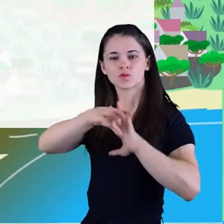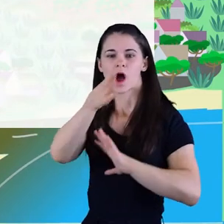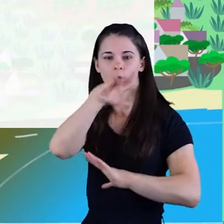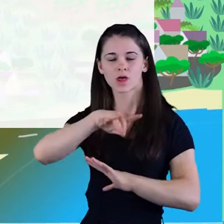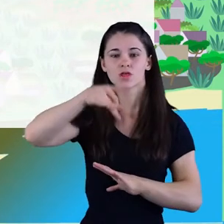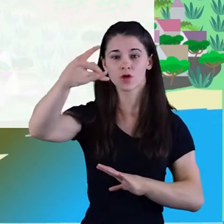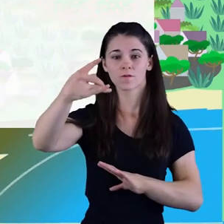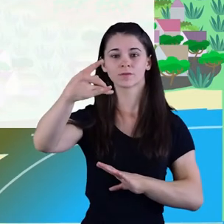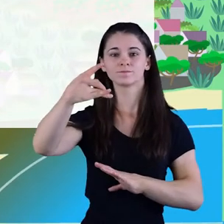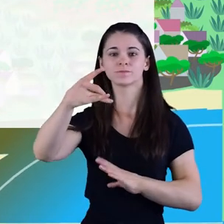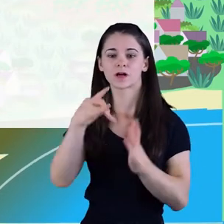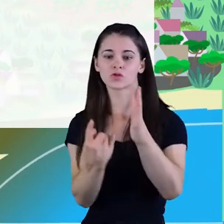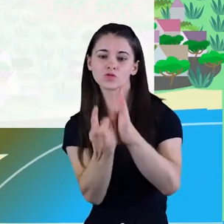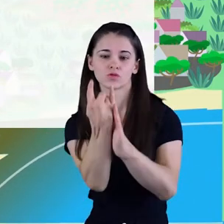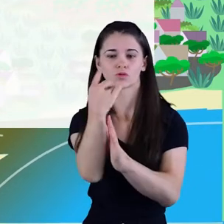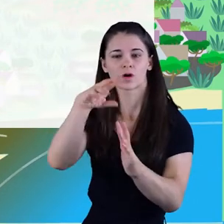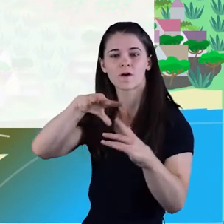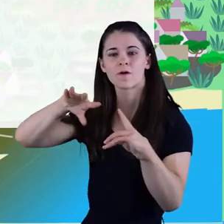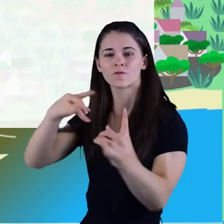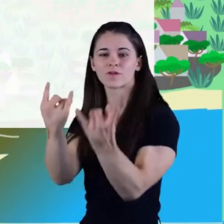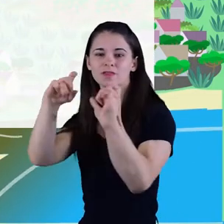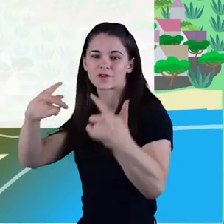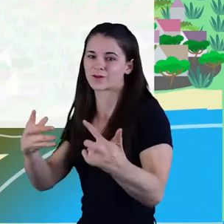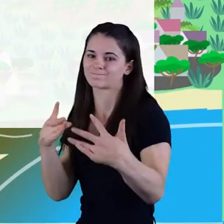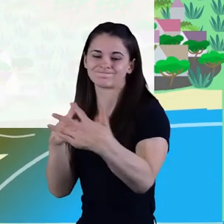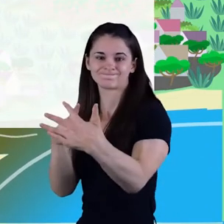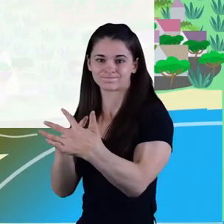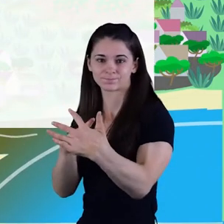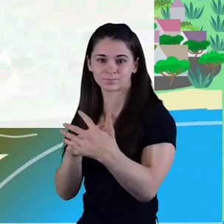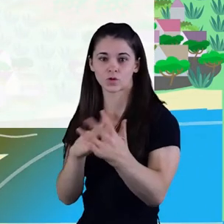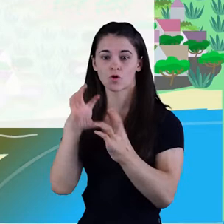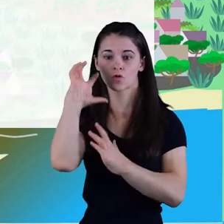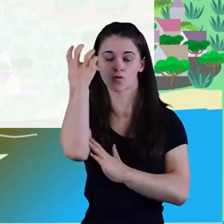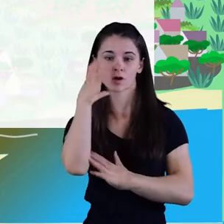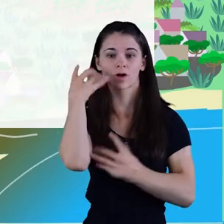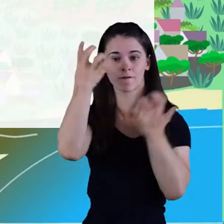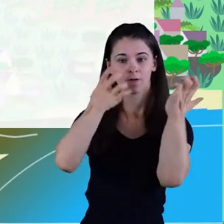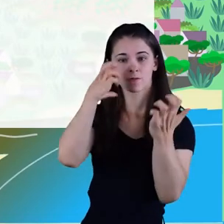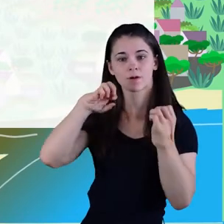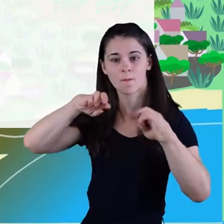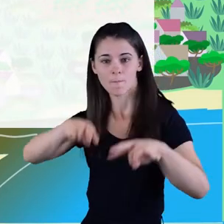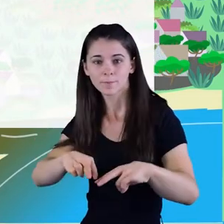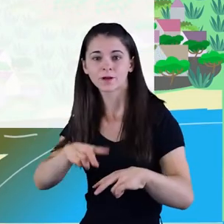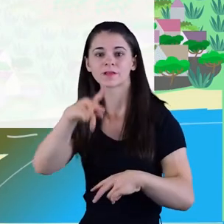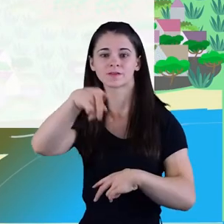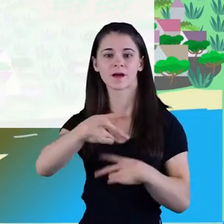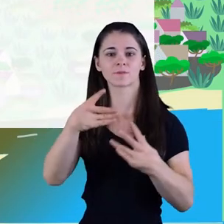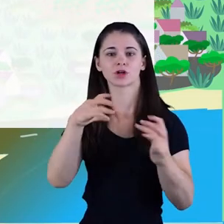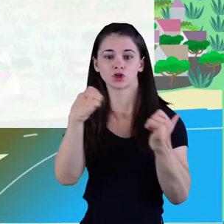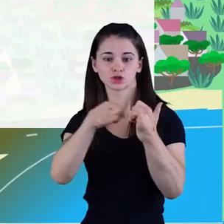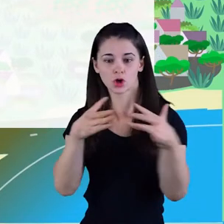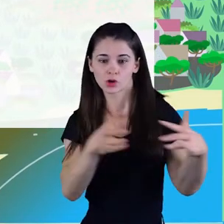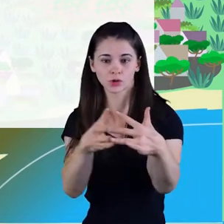'aigua, impedint el creixement de vegetació autòctona. Empobreix la flora i fauna del lloc i, a més, crea un